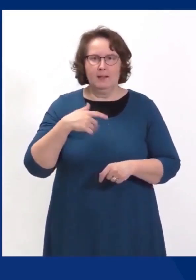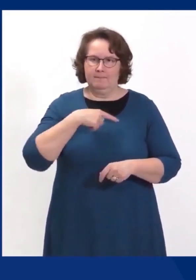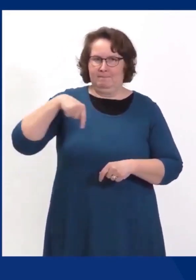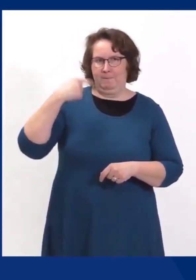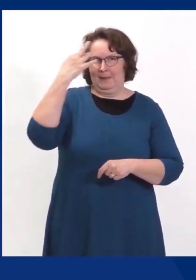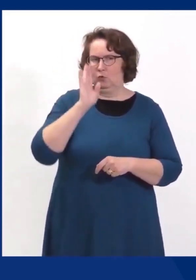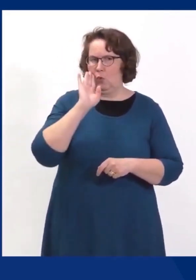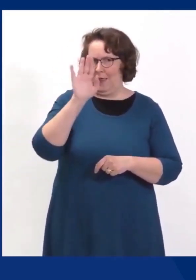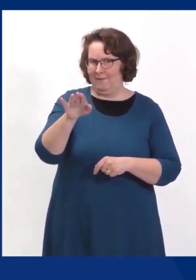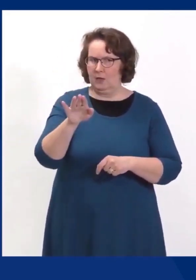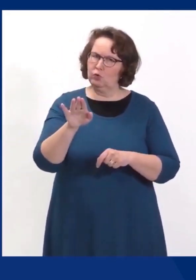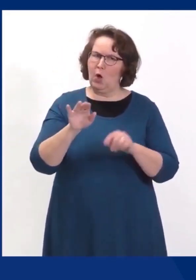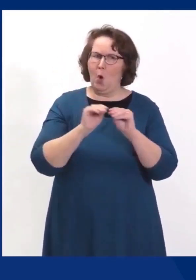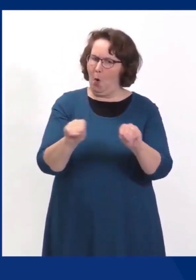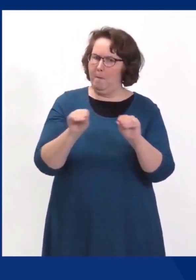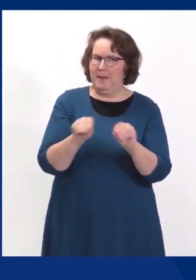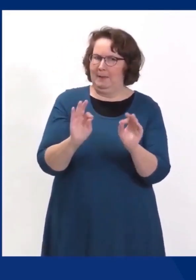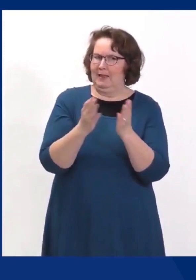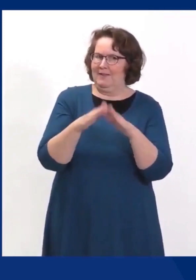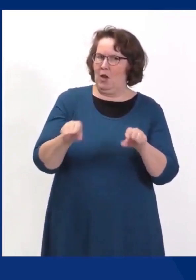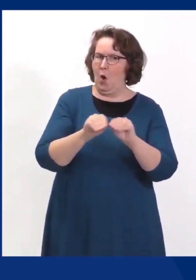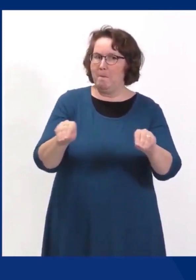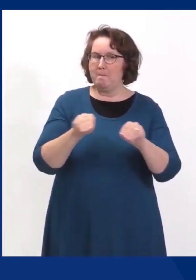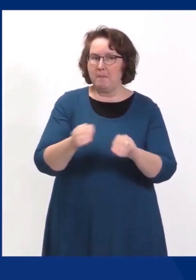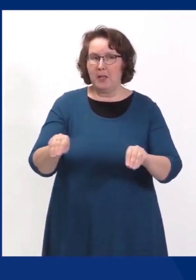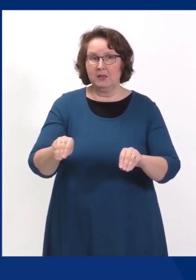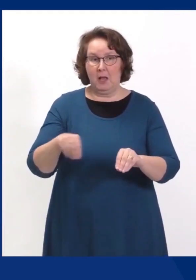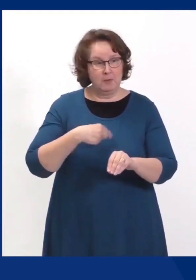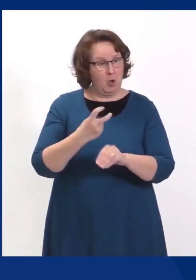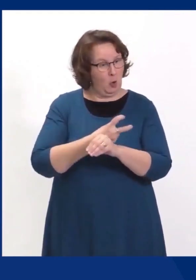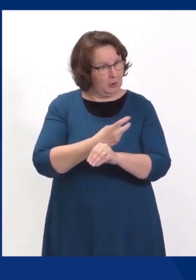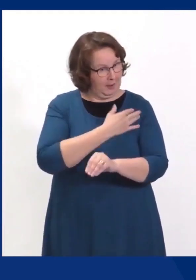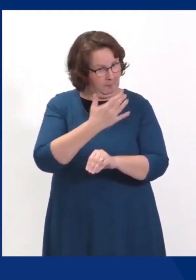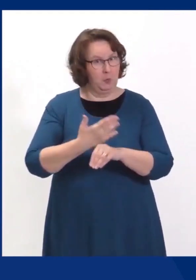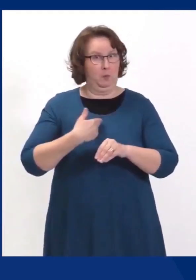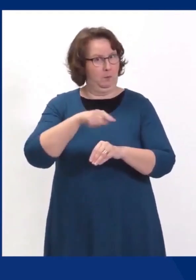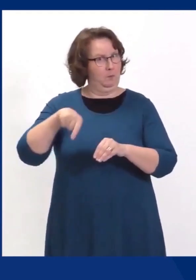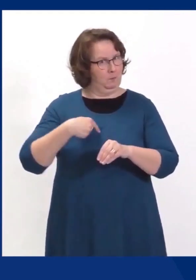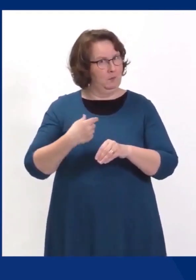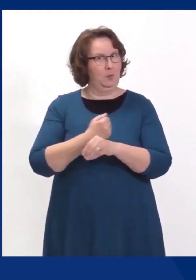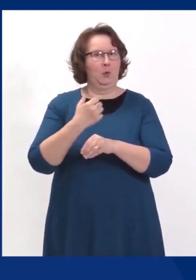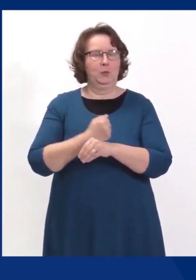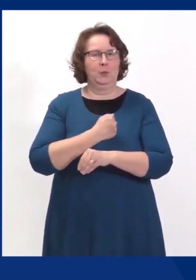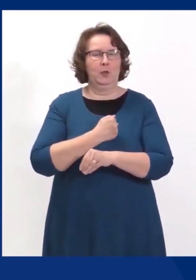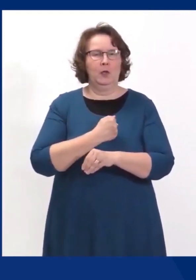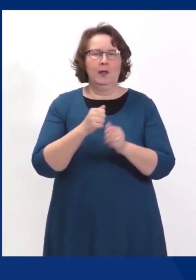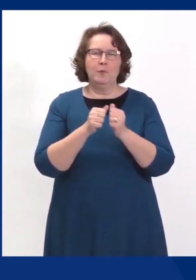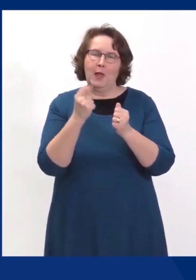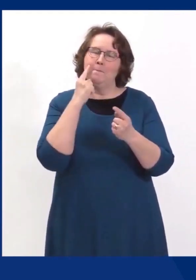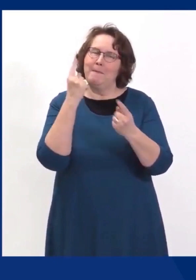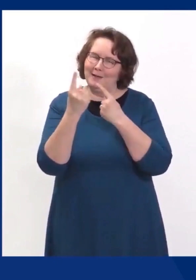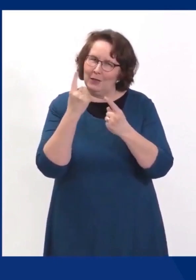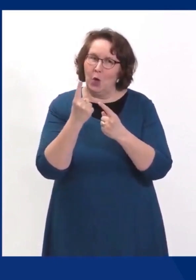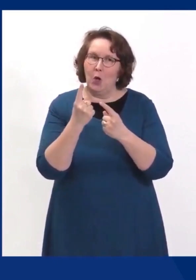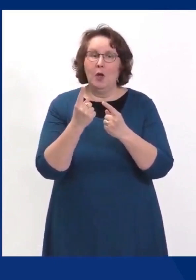tulevaisuudessa tehdään, niin varmasti voidaan hyödyntää myöskin näitä kokemuksia. Mutta pääsääntö on kyllä se, että